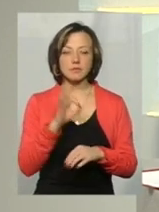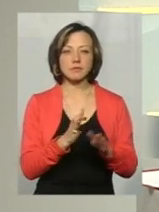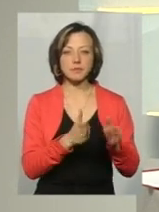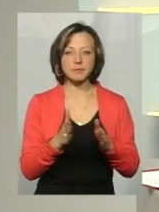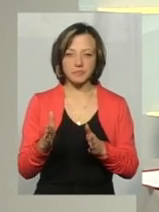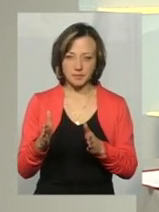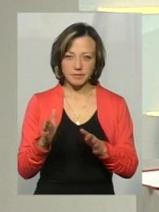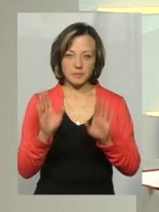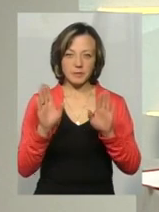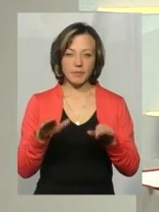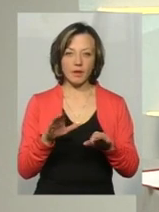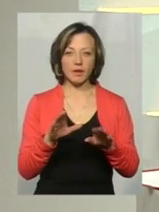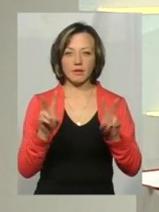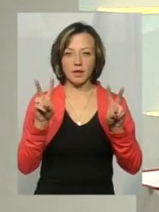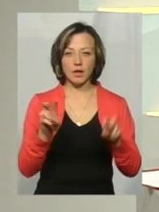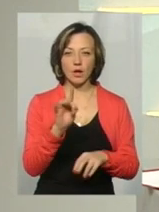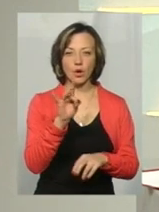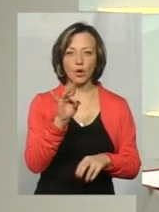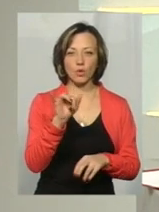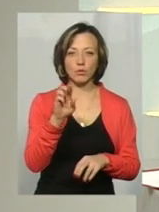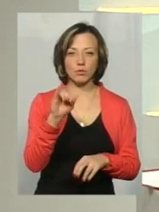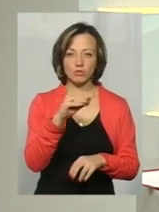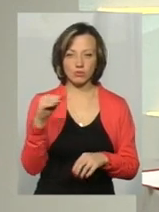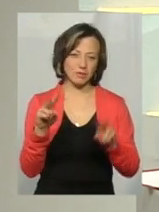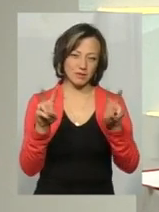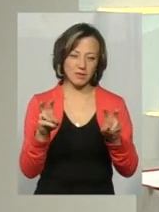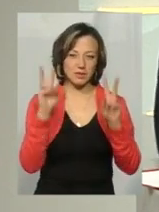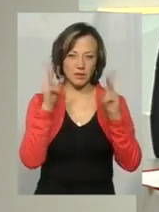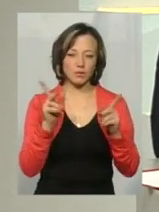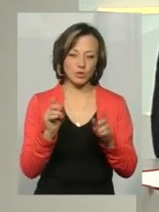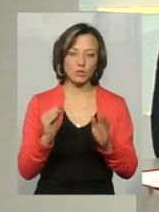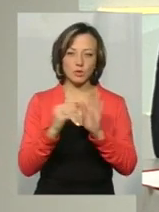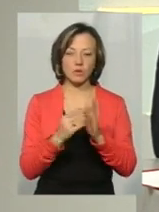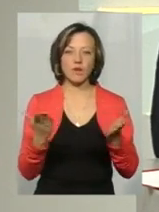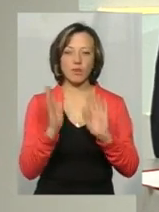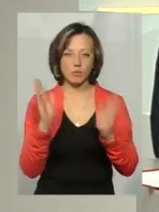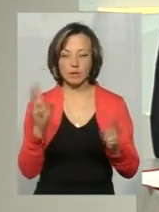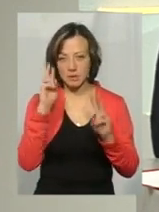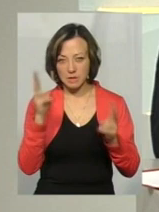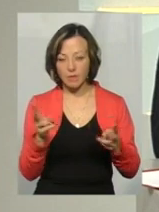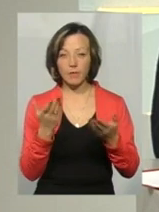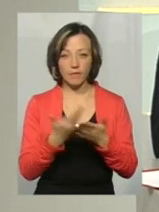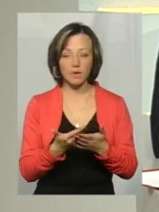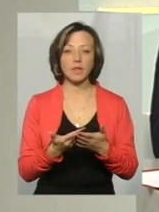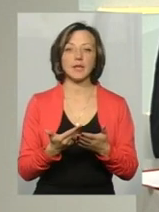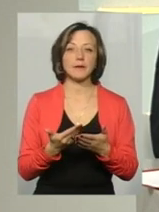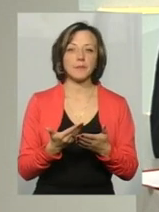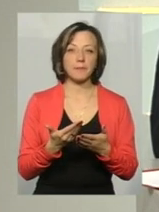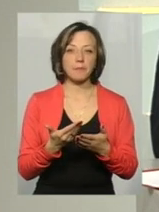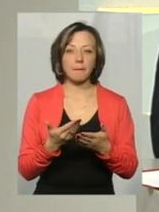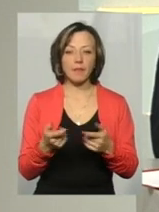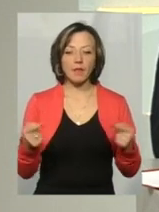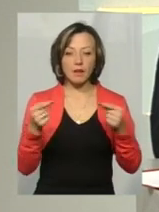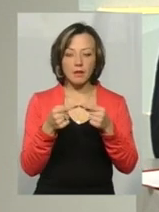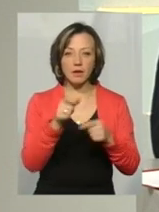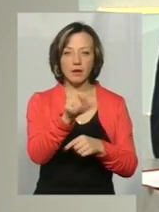рубіж, ну, нехай називаємо її рубіж, тому що ми не знаємо, як вона буде називатися, якщо її встановлять, яка вона буде. Ось, лише ідентифікувати пішоходів